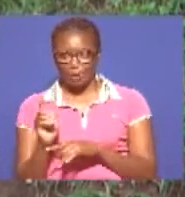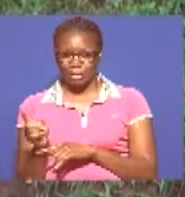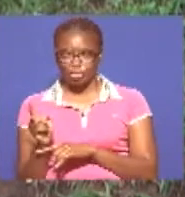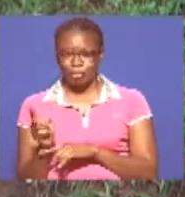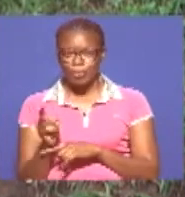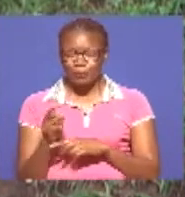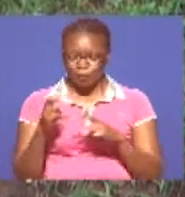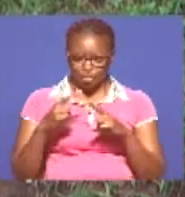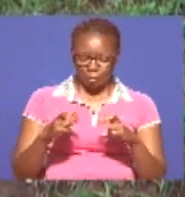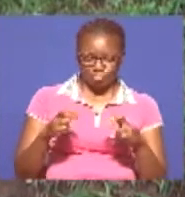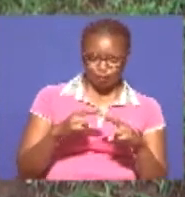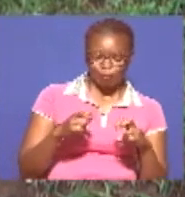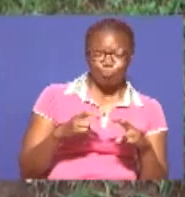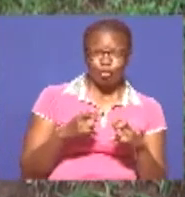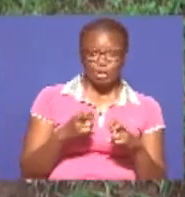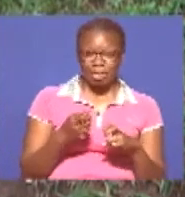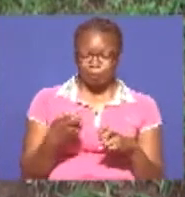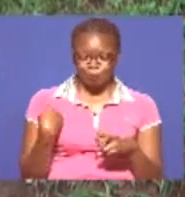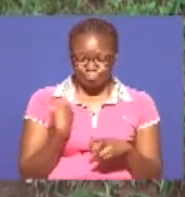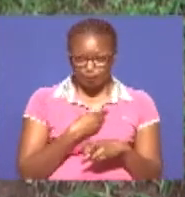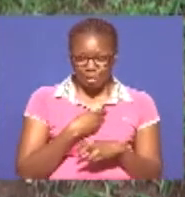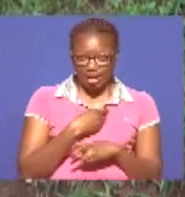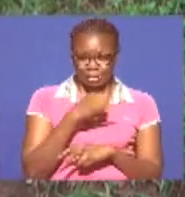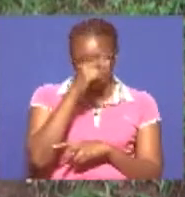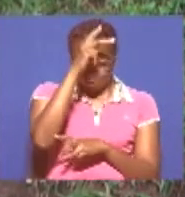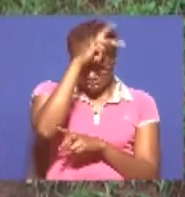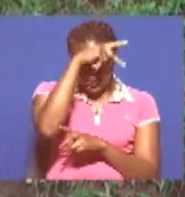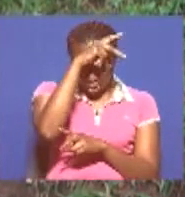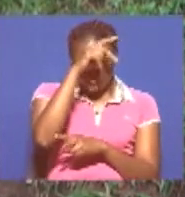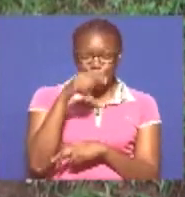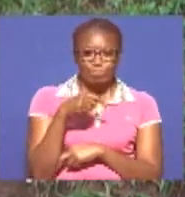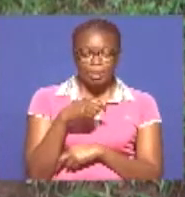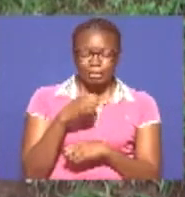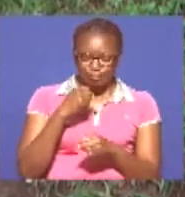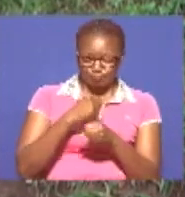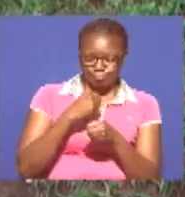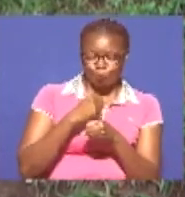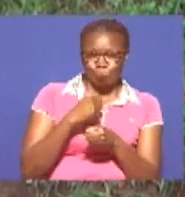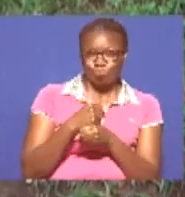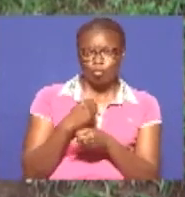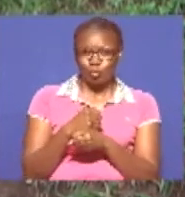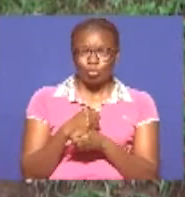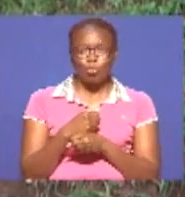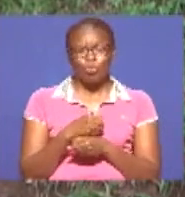So, utafiti tumefanya jaikwa na tumefundisha wakulima wengi